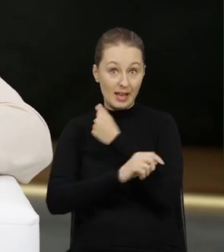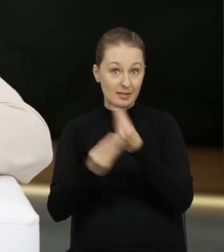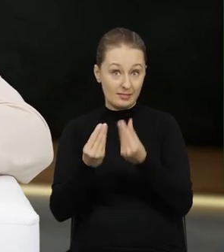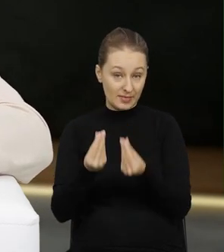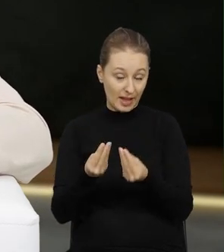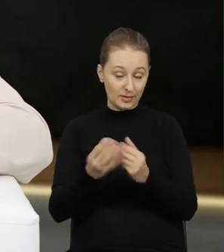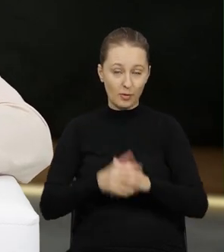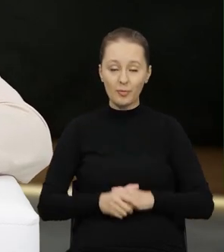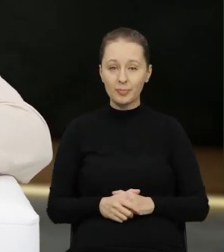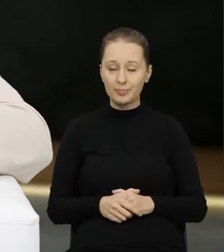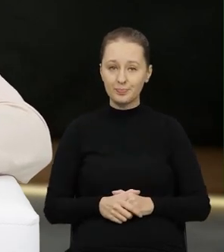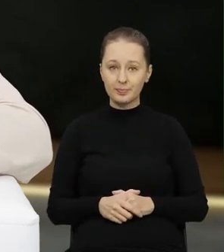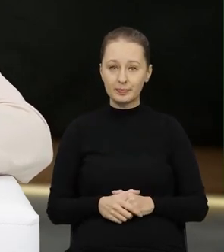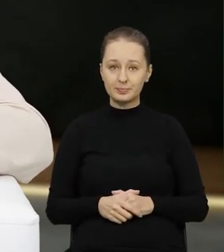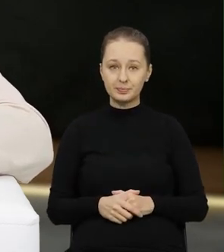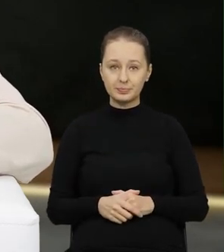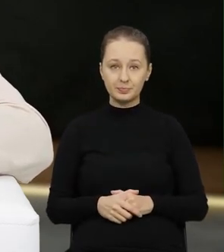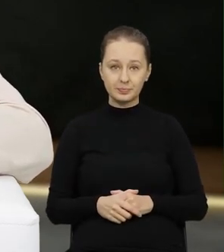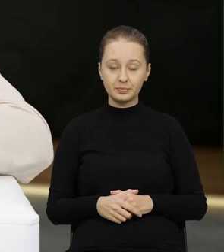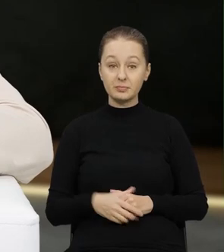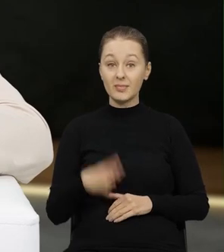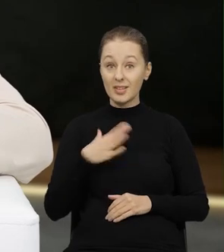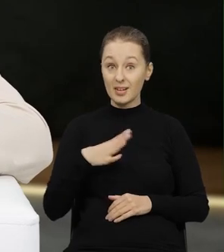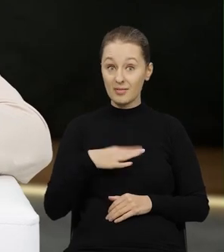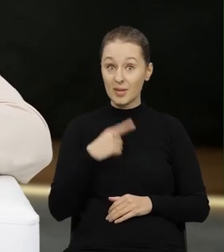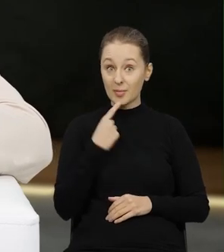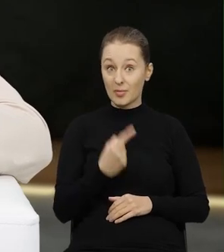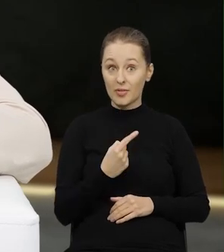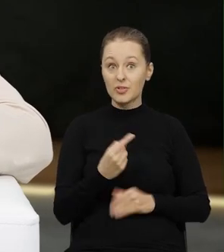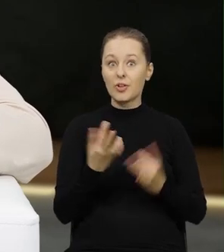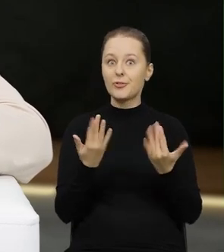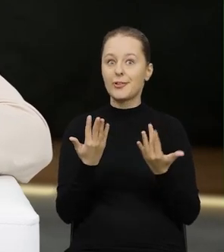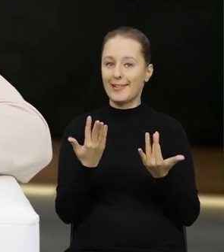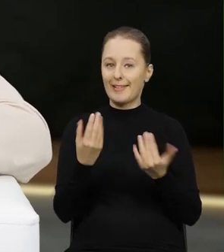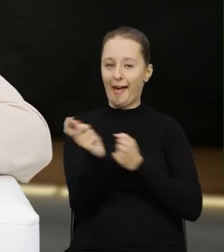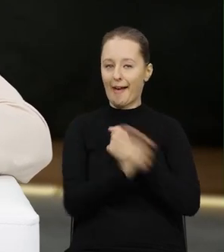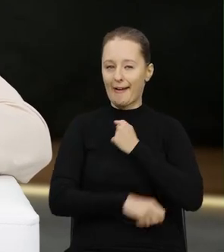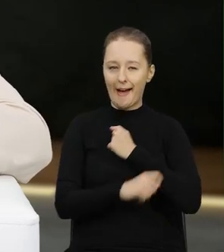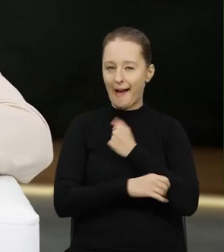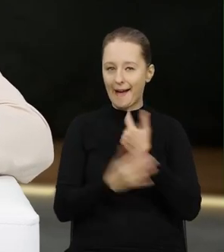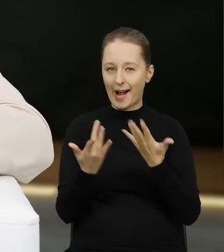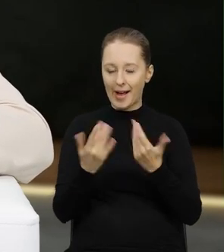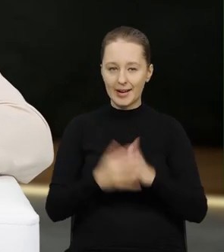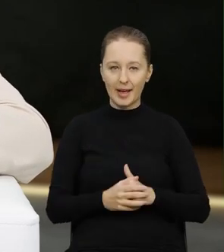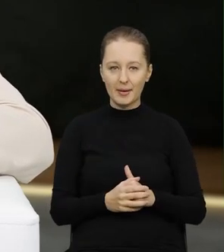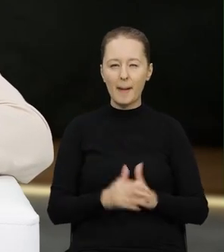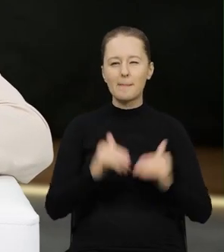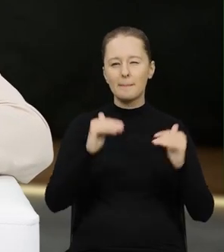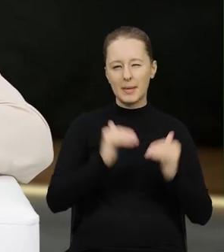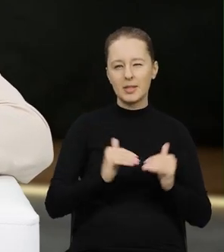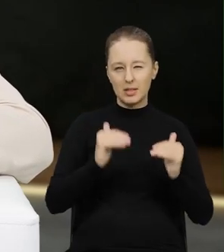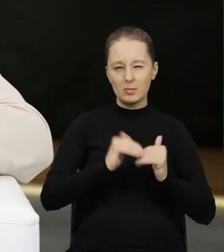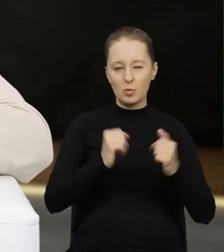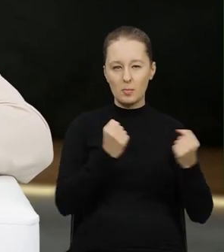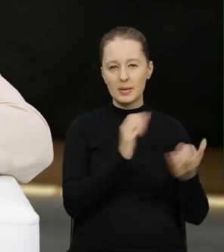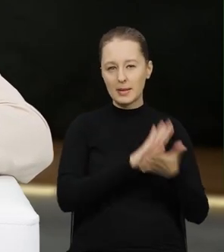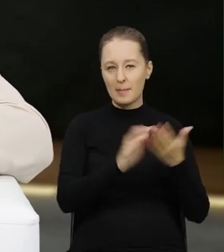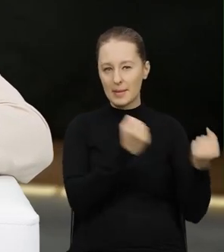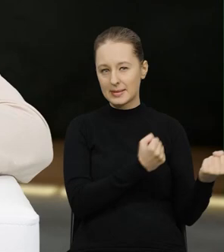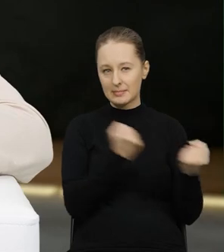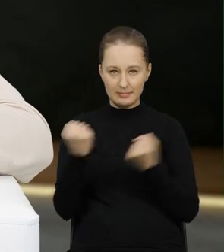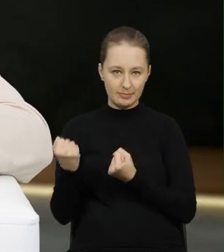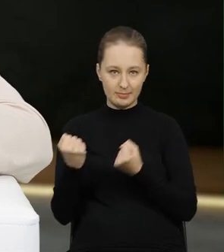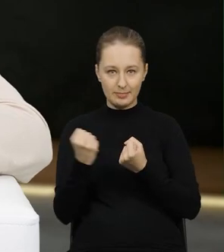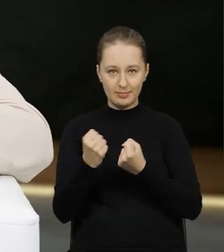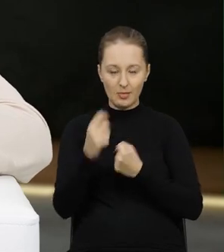ze względu na siedzibę firmy. Natomiast, no tutaj warto wspomnieć o wysokości takich kar. Dolny pułap kary za nielegalne